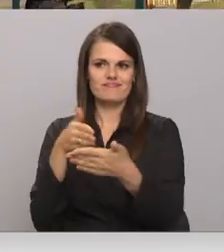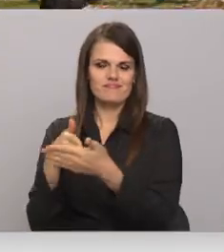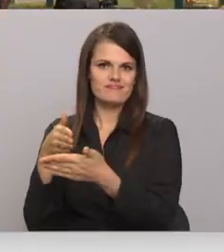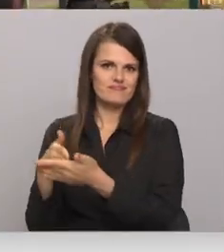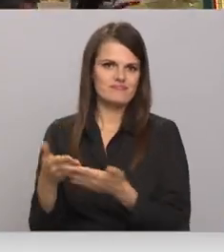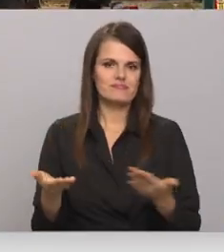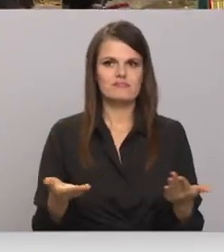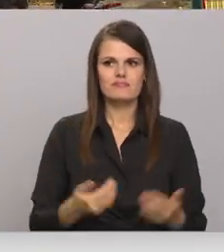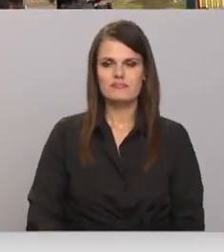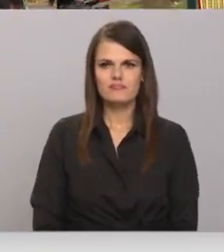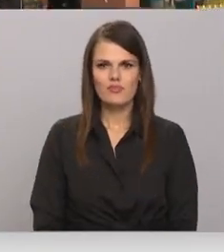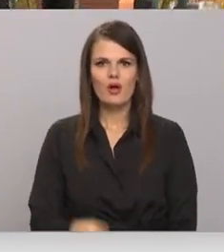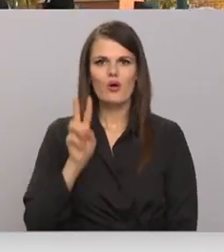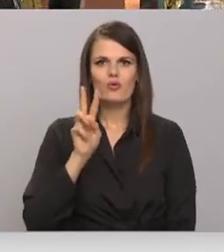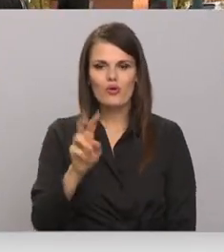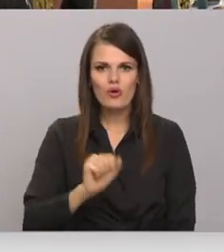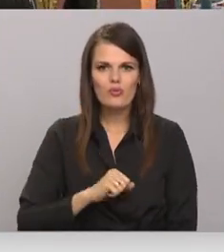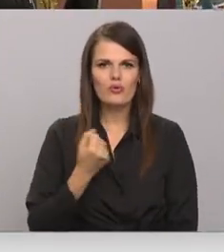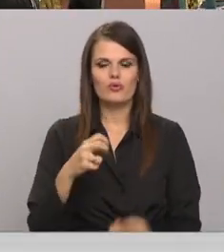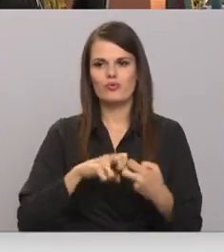piesējienās atvaru trulībusos.